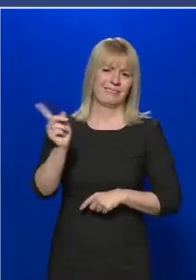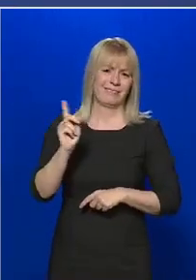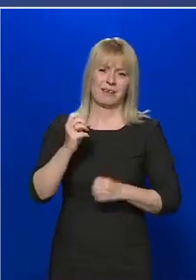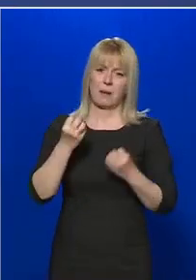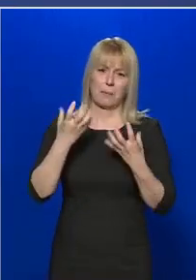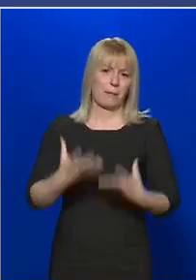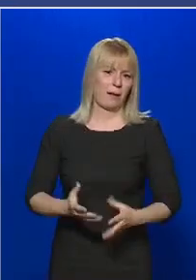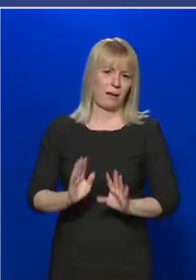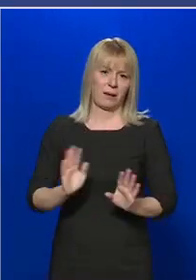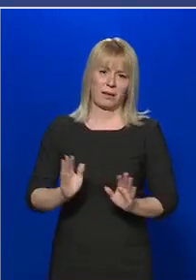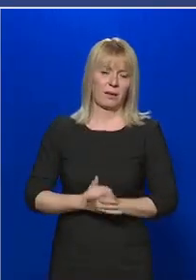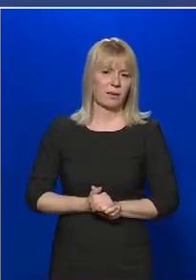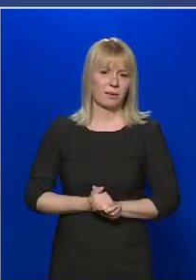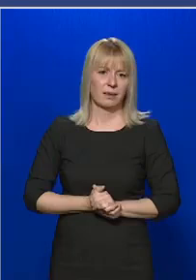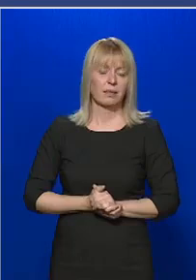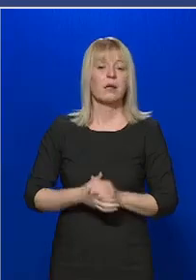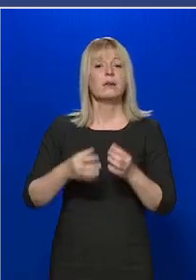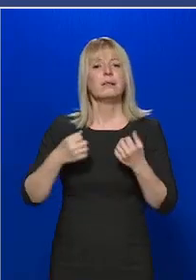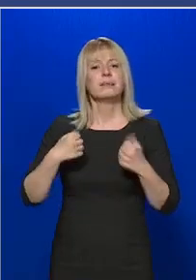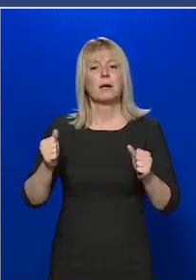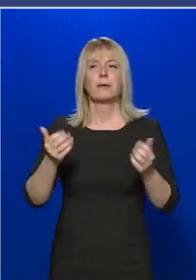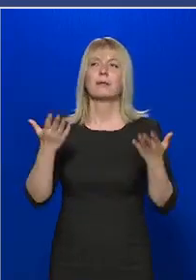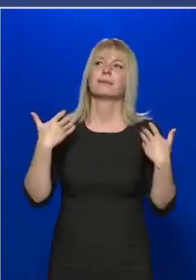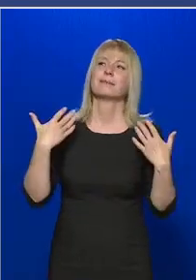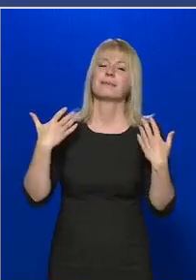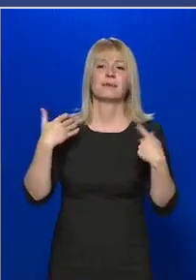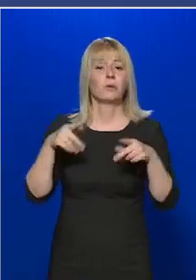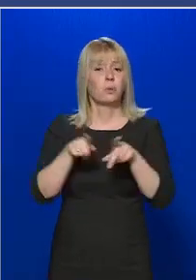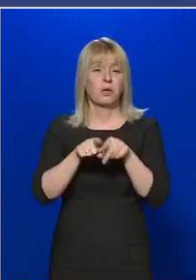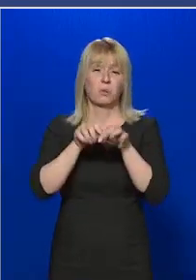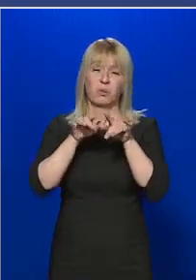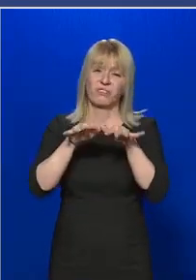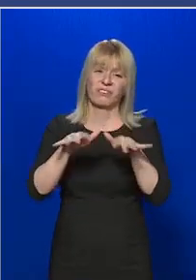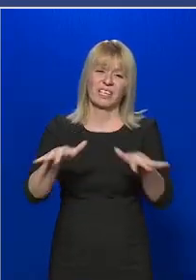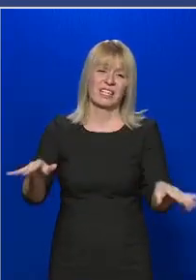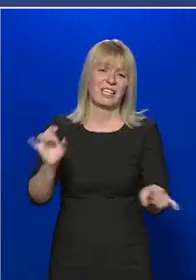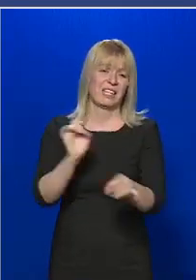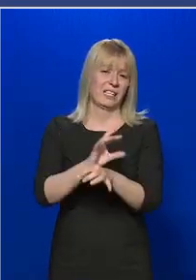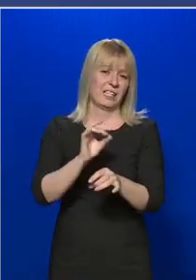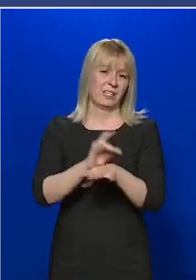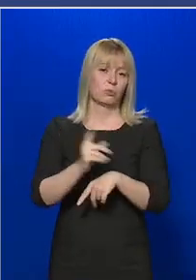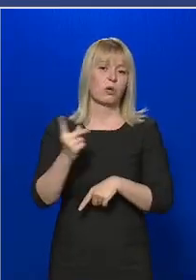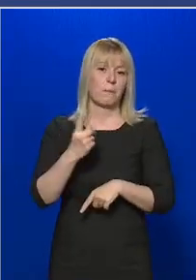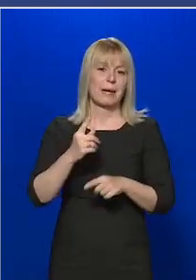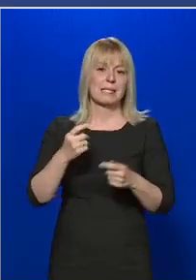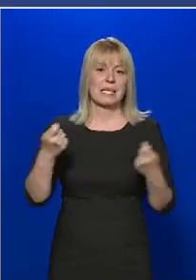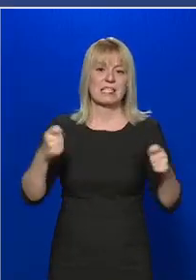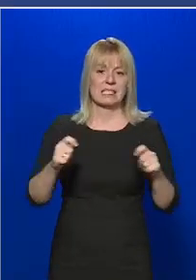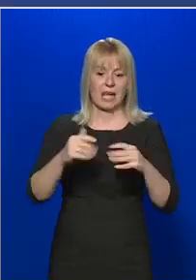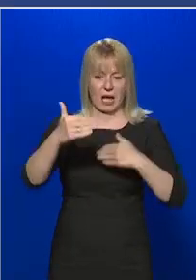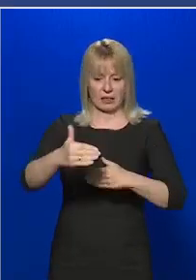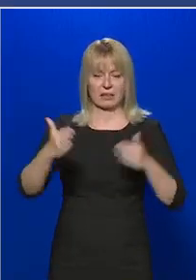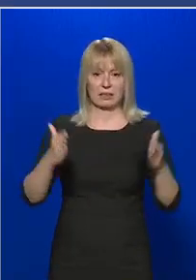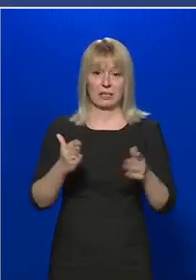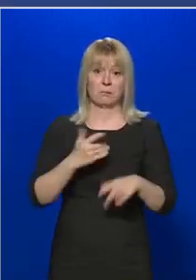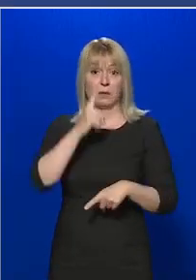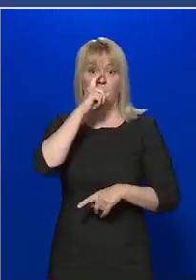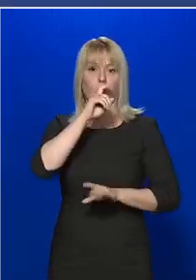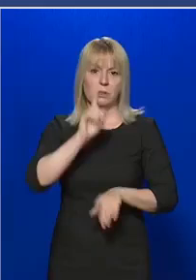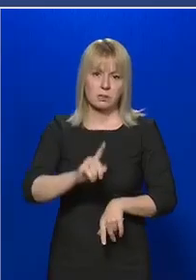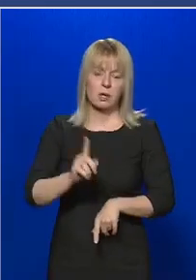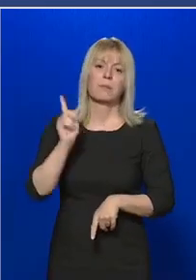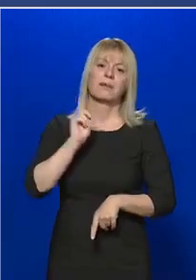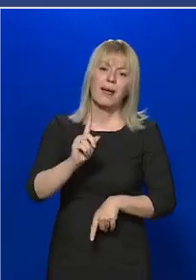megengedett. A szabad levegőn ugyanúgy terjed a vírus, nyilvánvalóan zárt térben még inkább, de